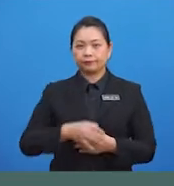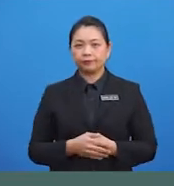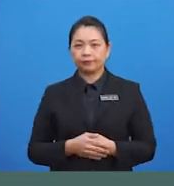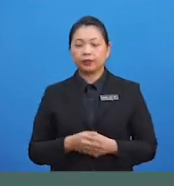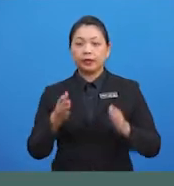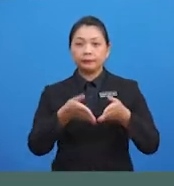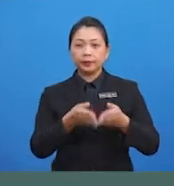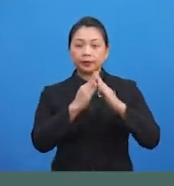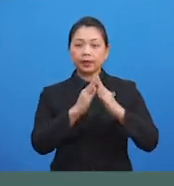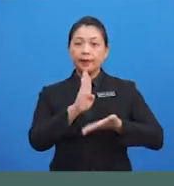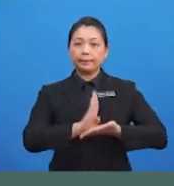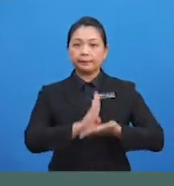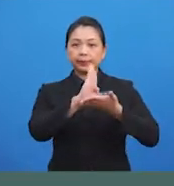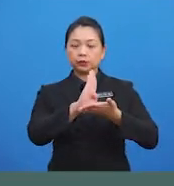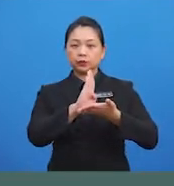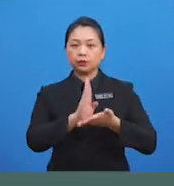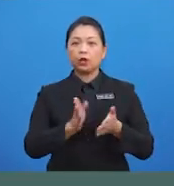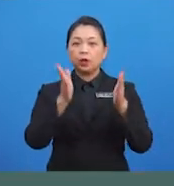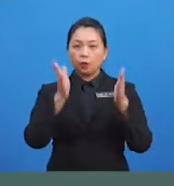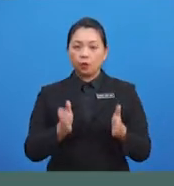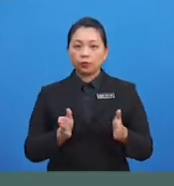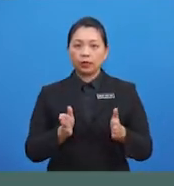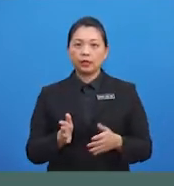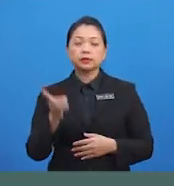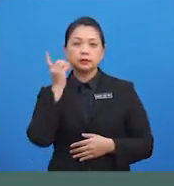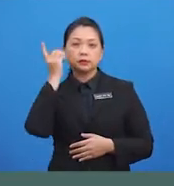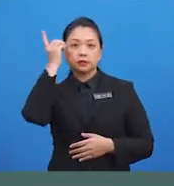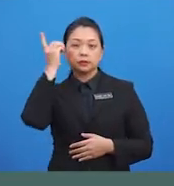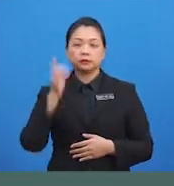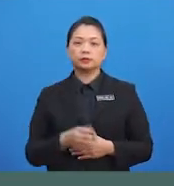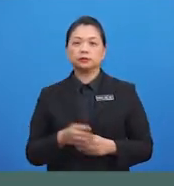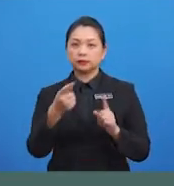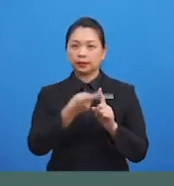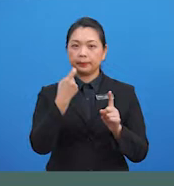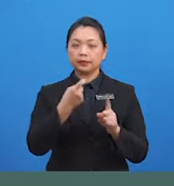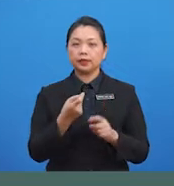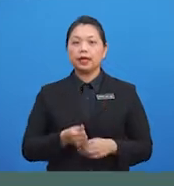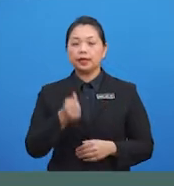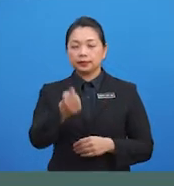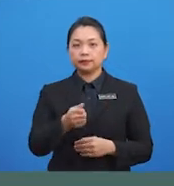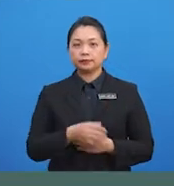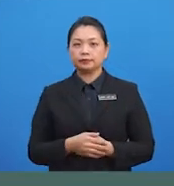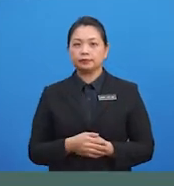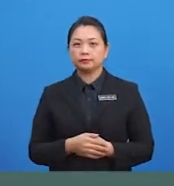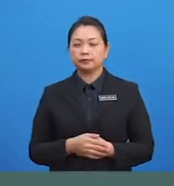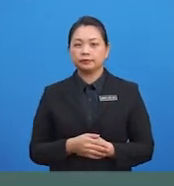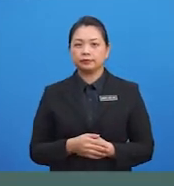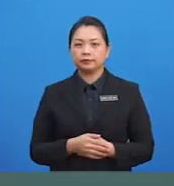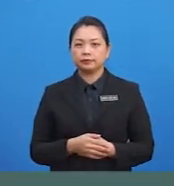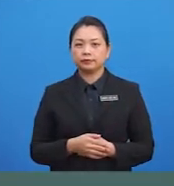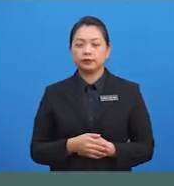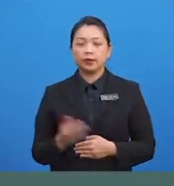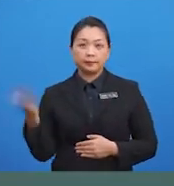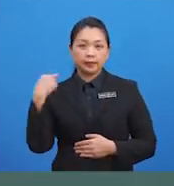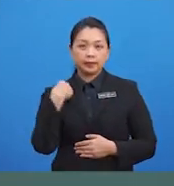Mintalah bantuan dari orang yang lebih tua daripada anda Baiklah, murid sekalian